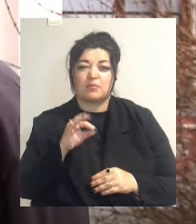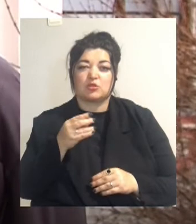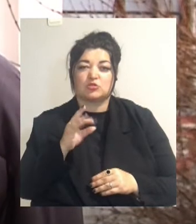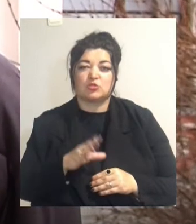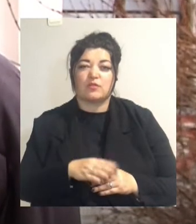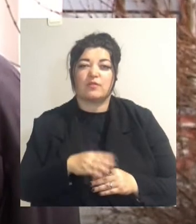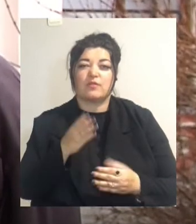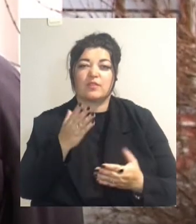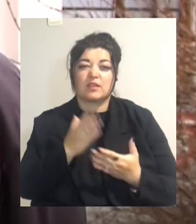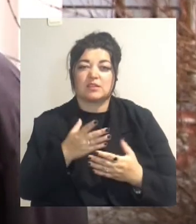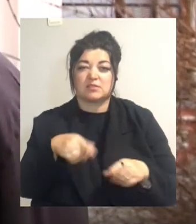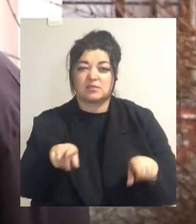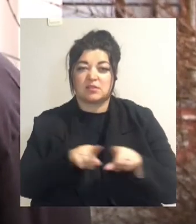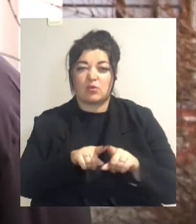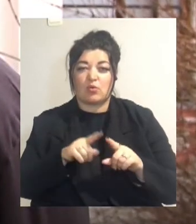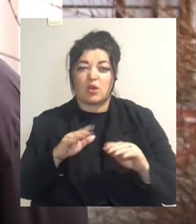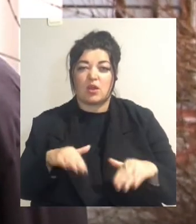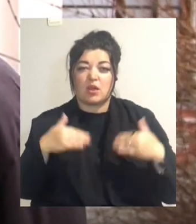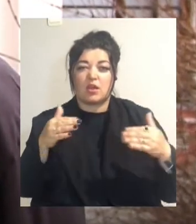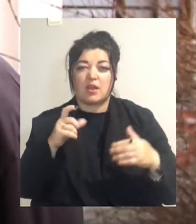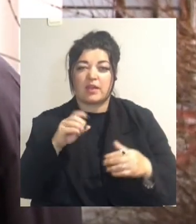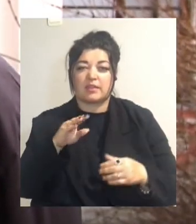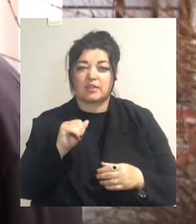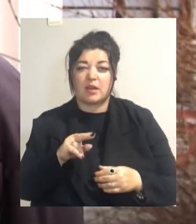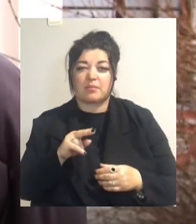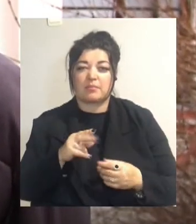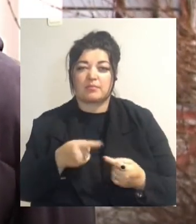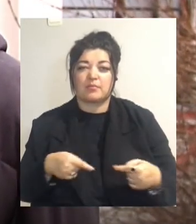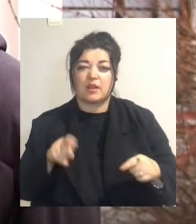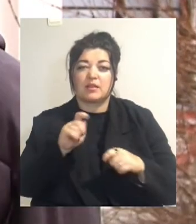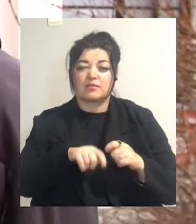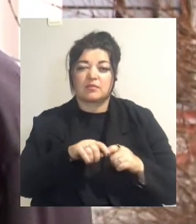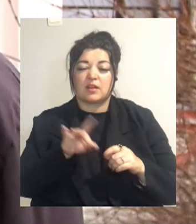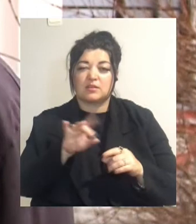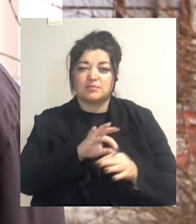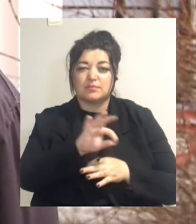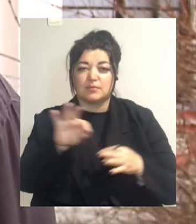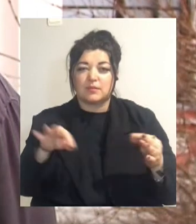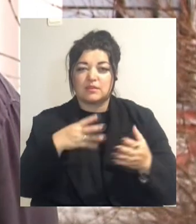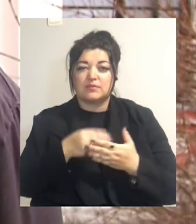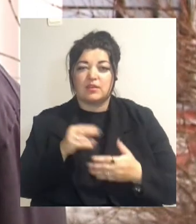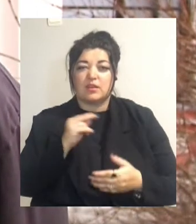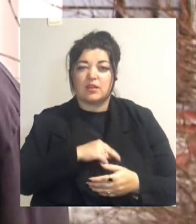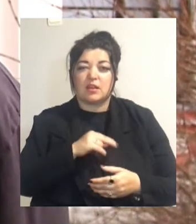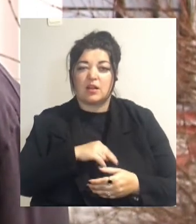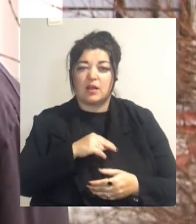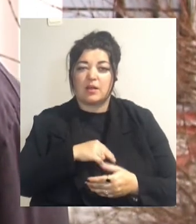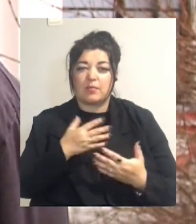такий етап, називається обмірної роботи. Обмірно створюються чертежи. Тобто, на